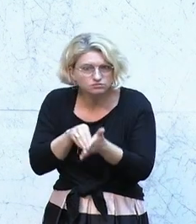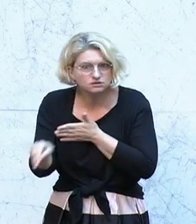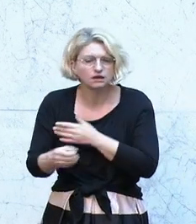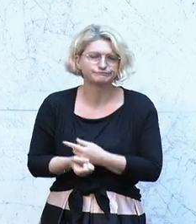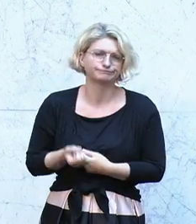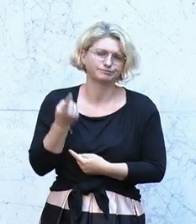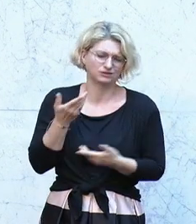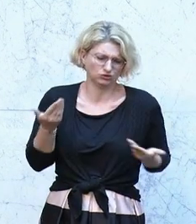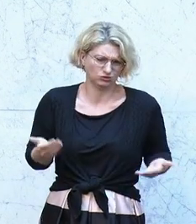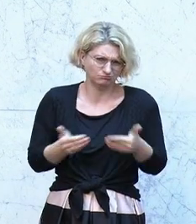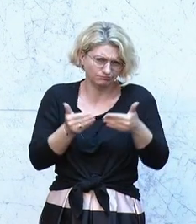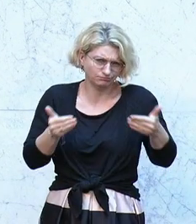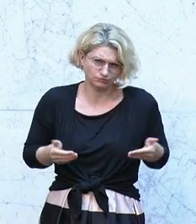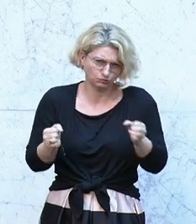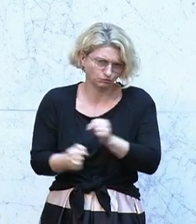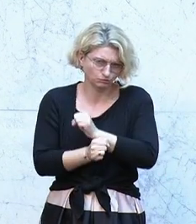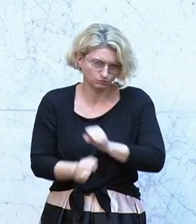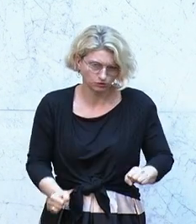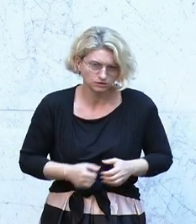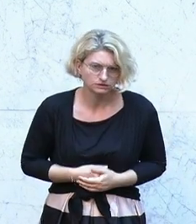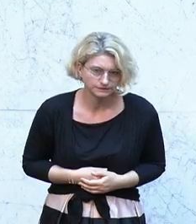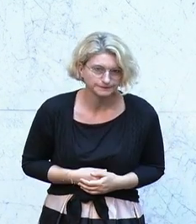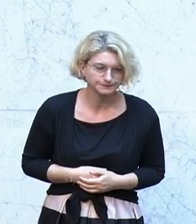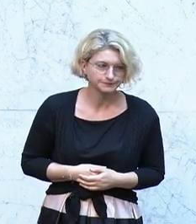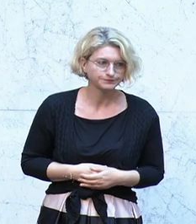das kann es doch bitte nicht sein.